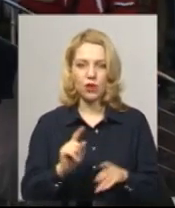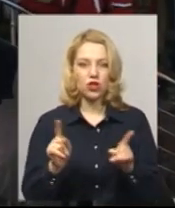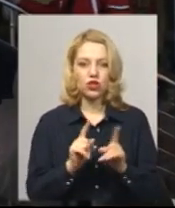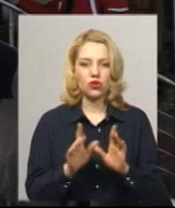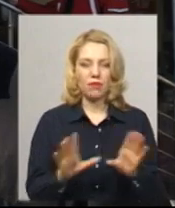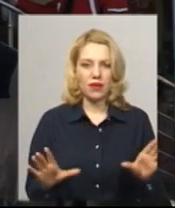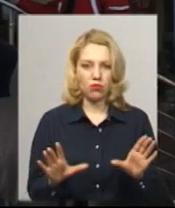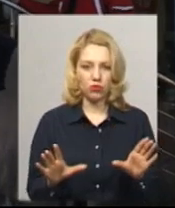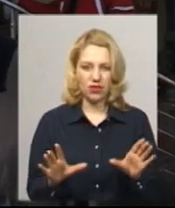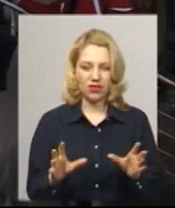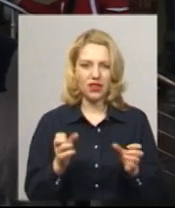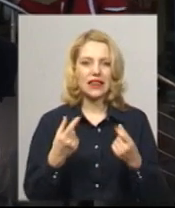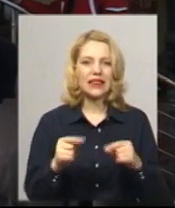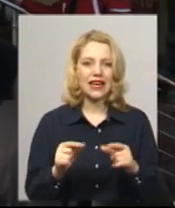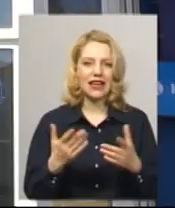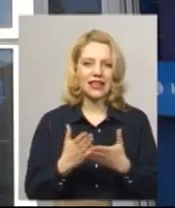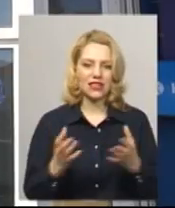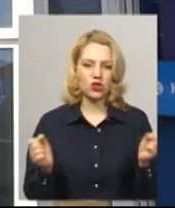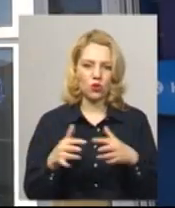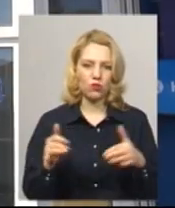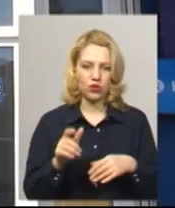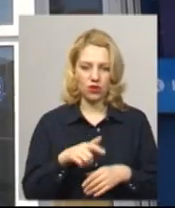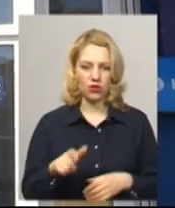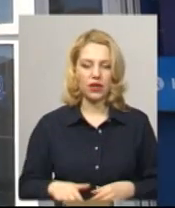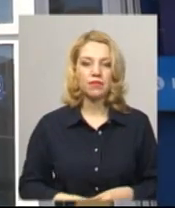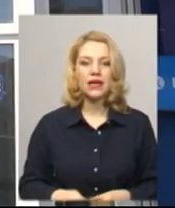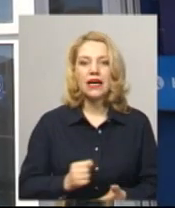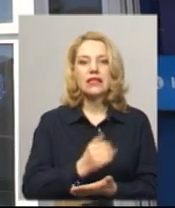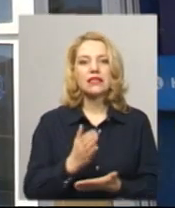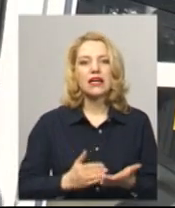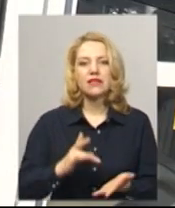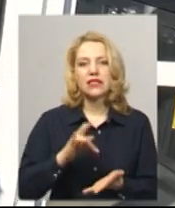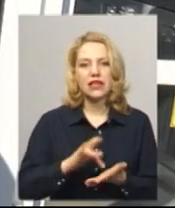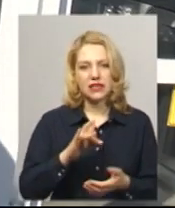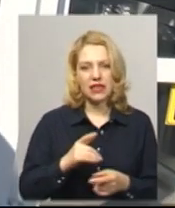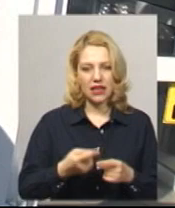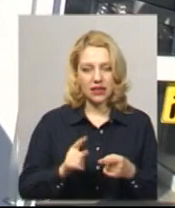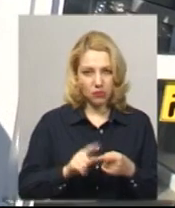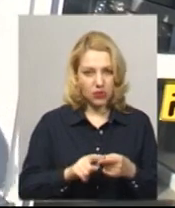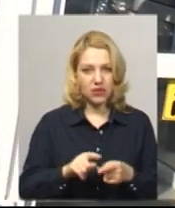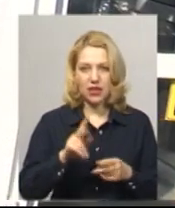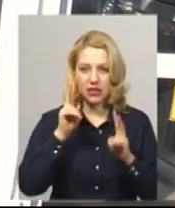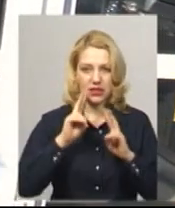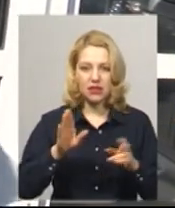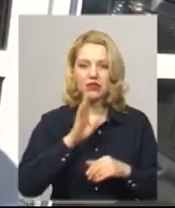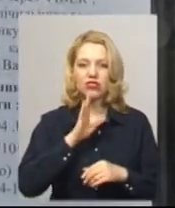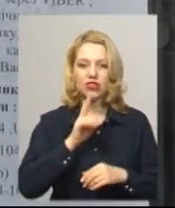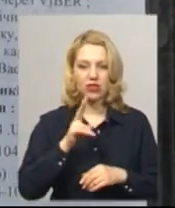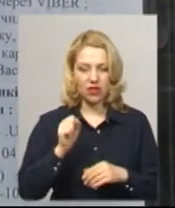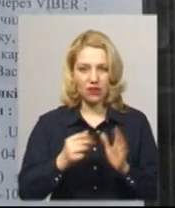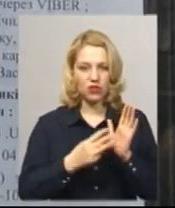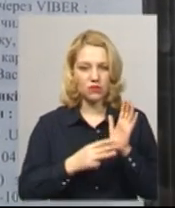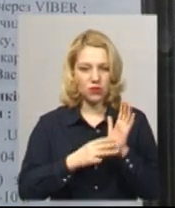біля скупчення людей, якщо вдруг зайдуть. Про те, що сервісний центр «Хмельницьк Газу» закритий на карантин, 80-літня